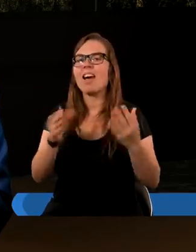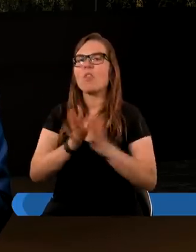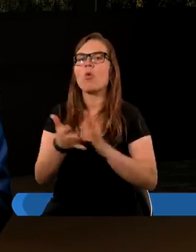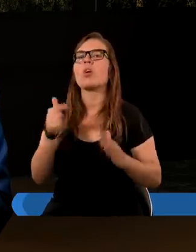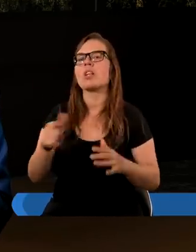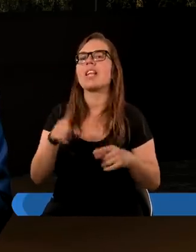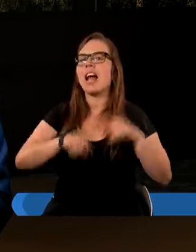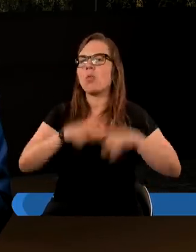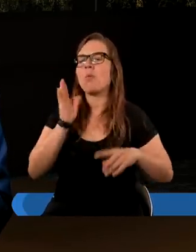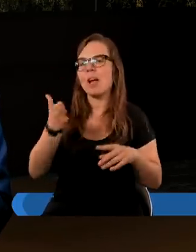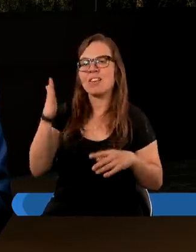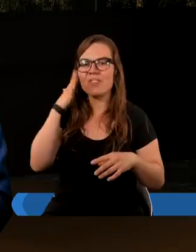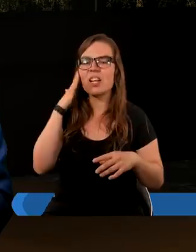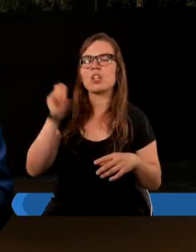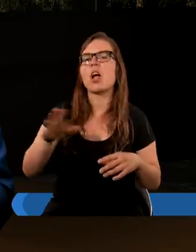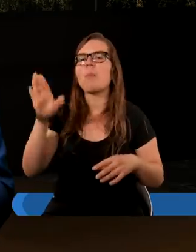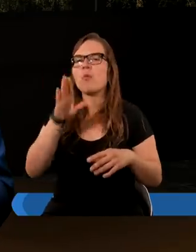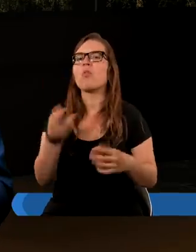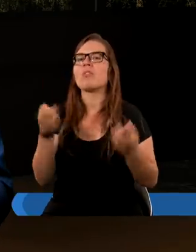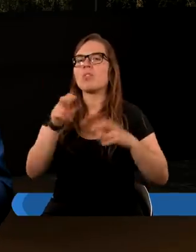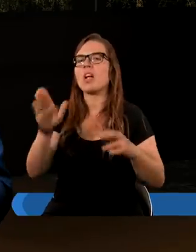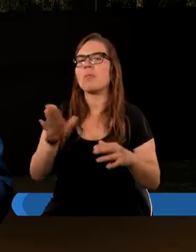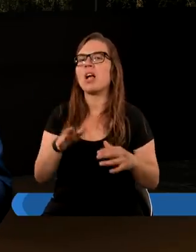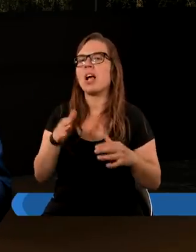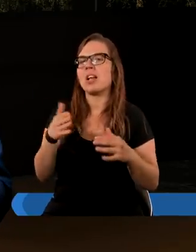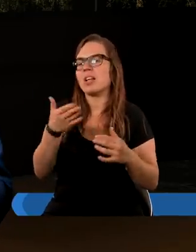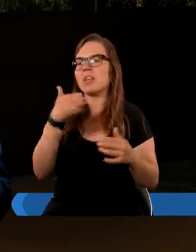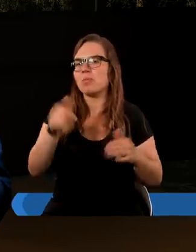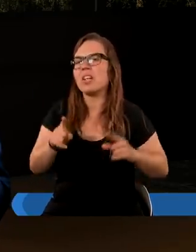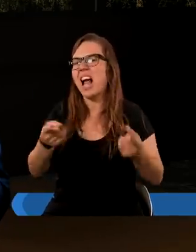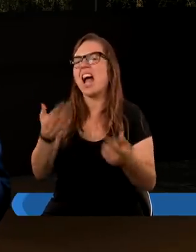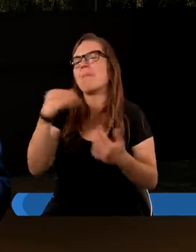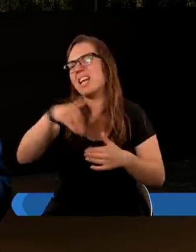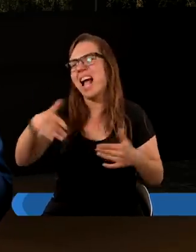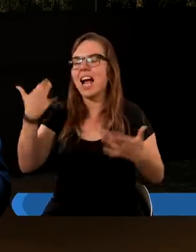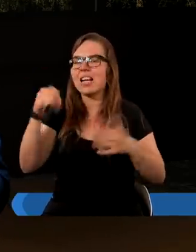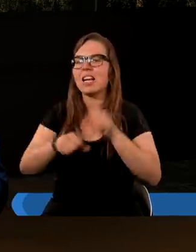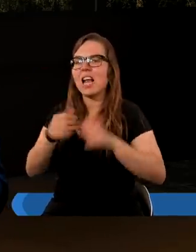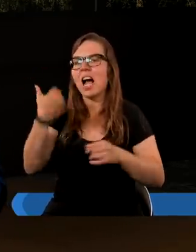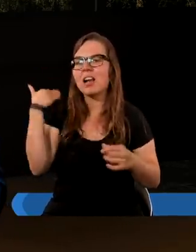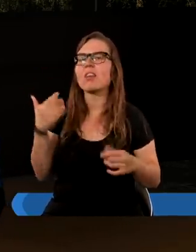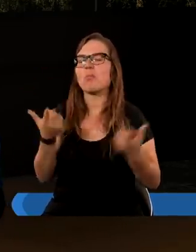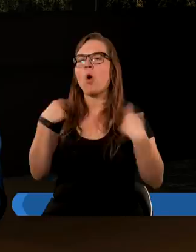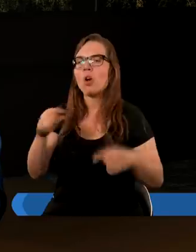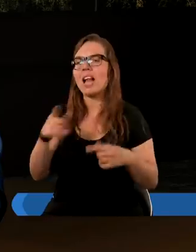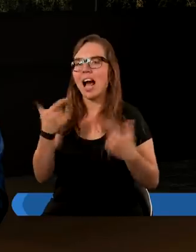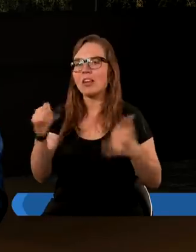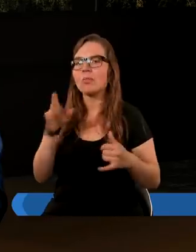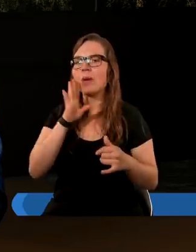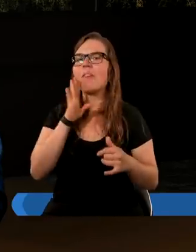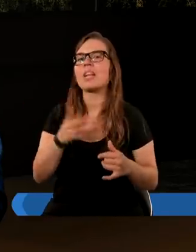to naturalnie będziemy wierzyć, że Pan Bóg stworzył świat miliony, może miliardy lat, może nie stworzył, tylko właśnie powstał świat, prawda,